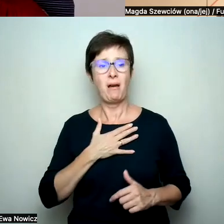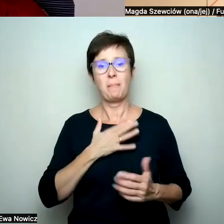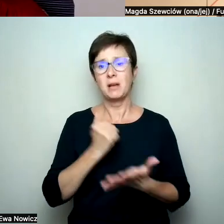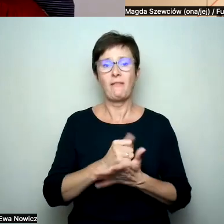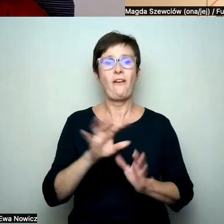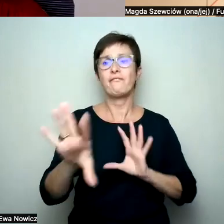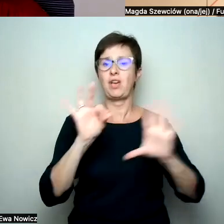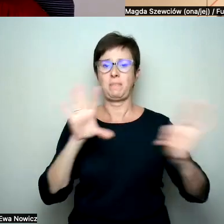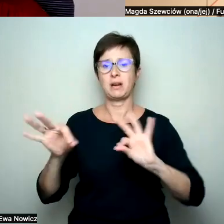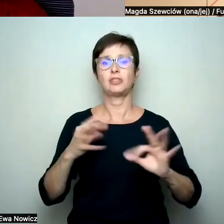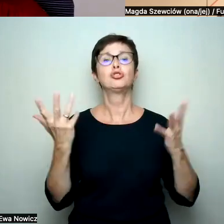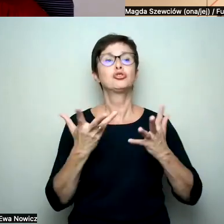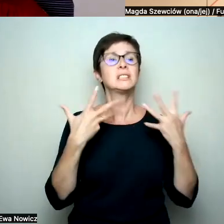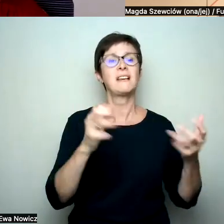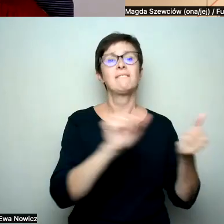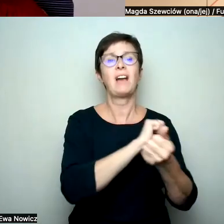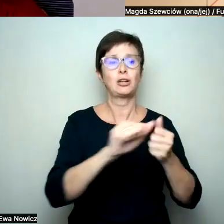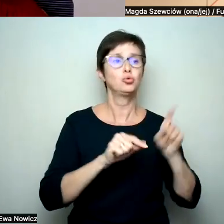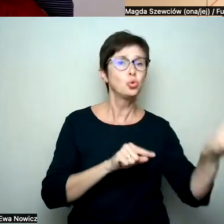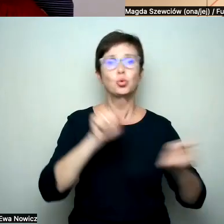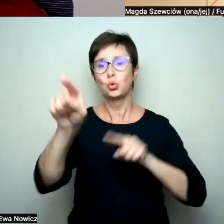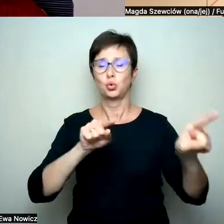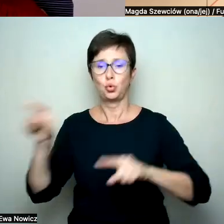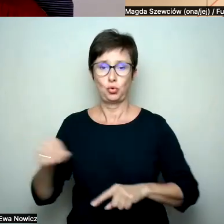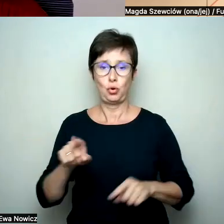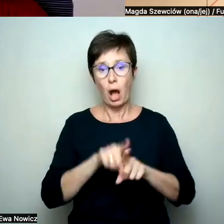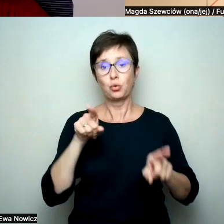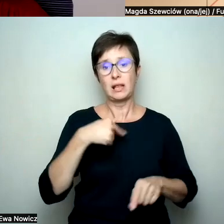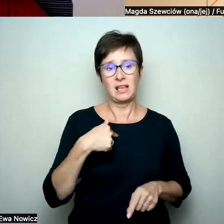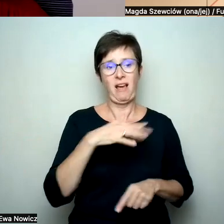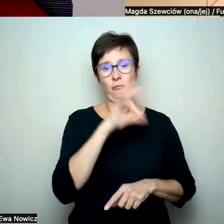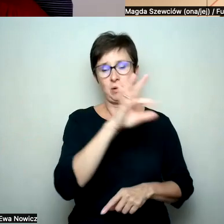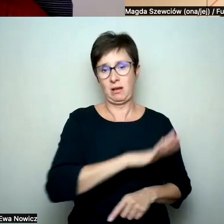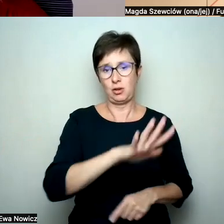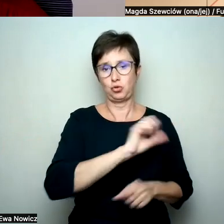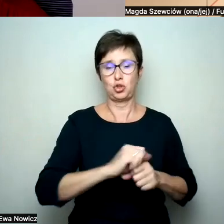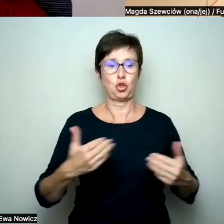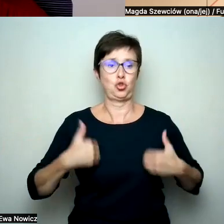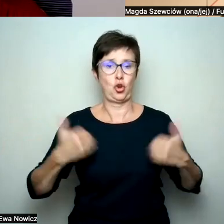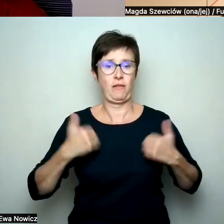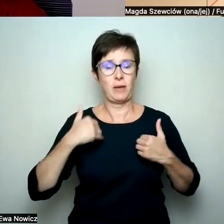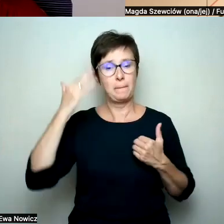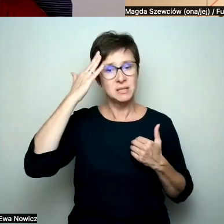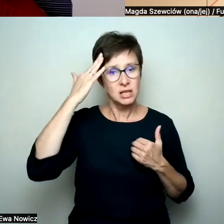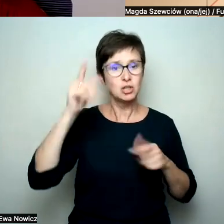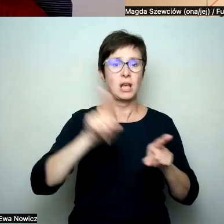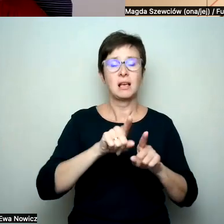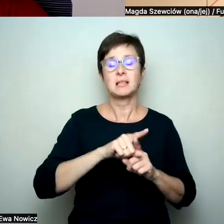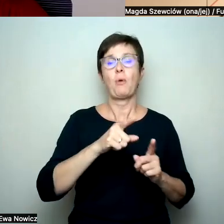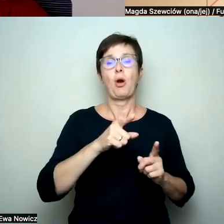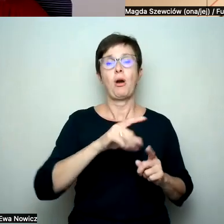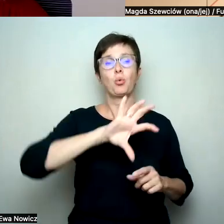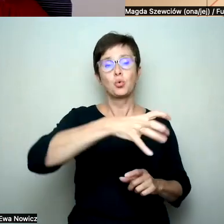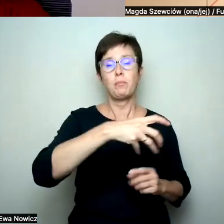takie obszary, którymi się zajmuje, bo są dla mnie szczególnie ważne i to jest zdrowie psychiczne i właśnie społeczność LGBTQ+.